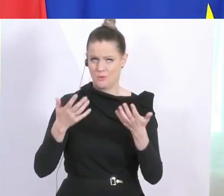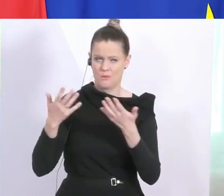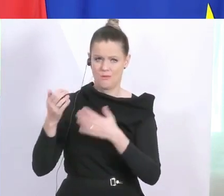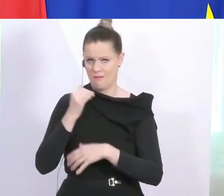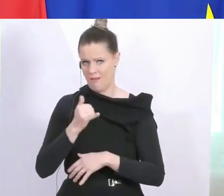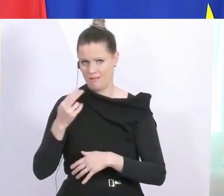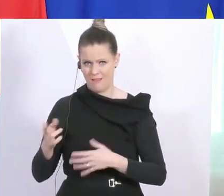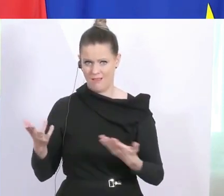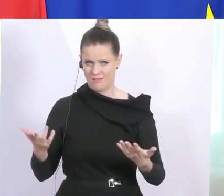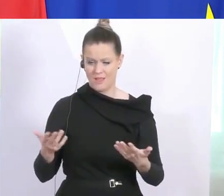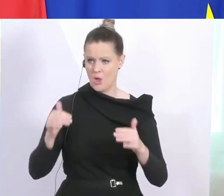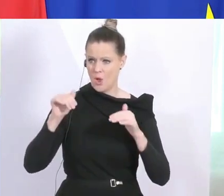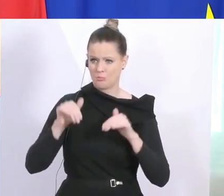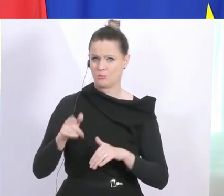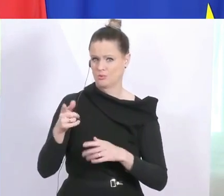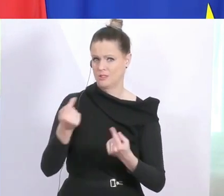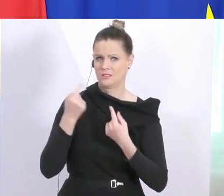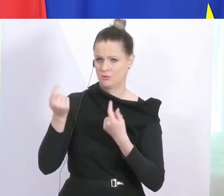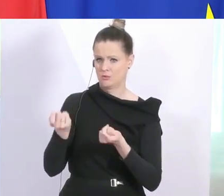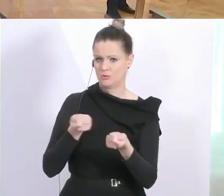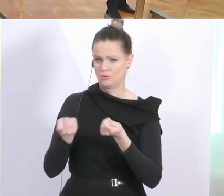bekommen werden müssen.